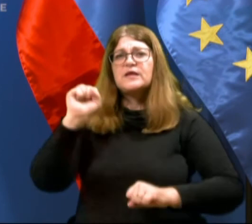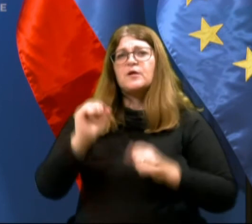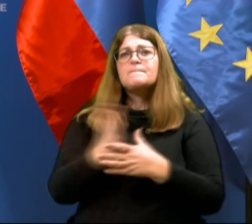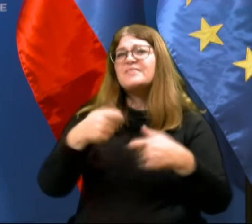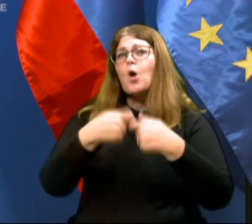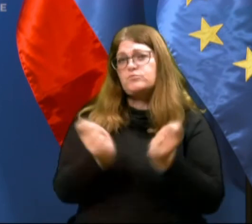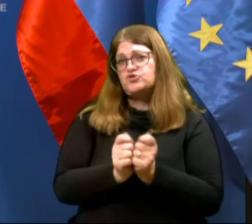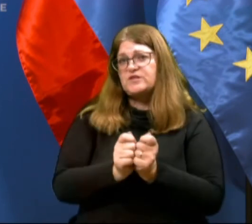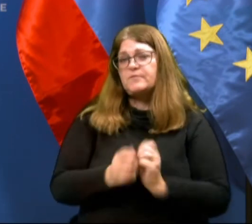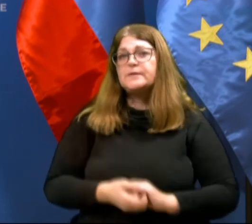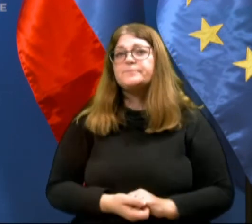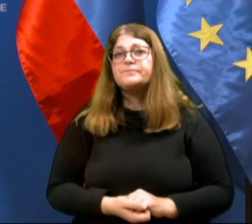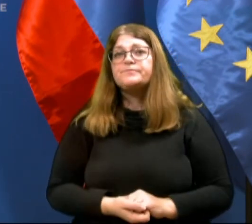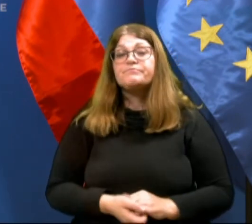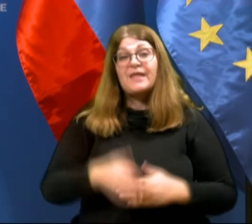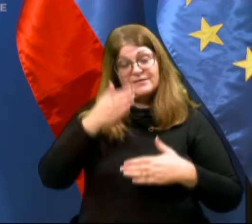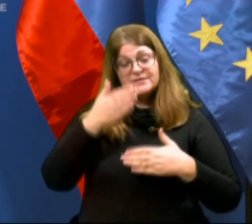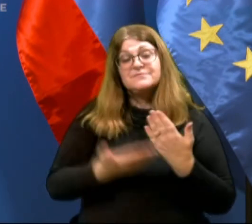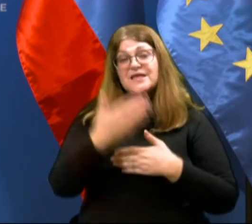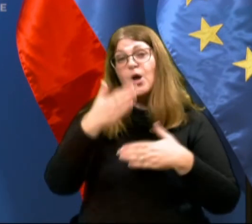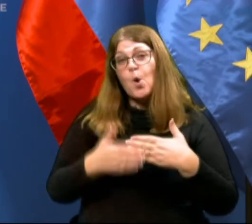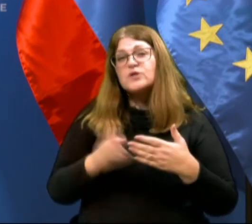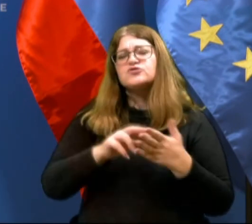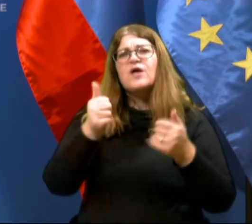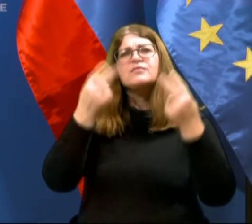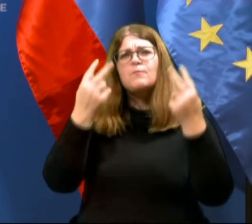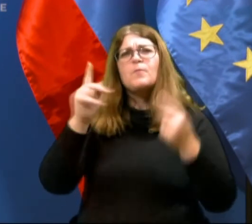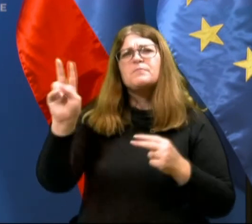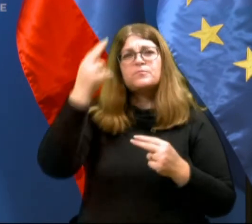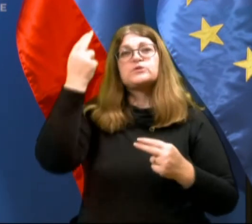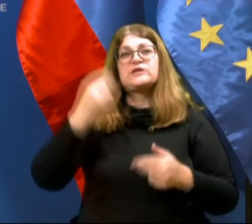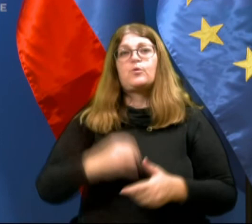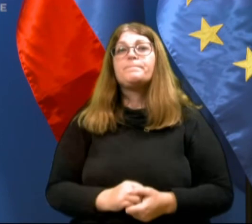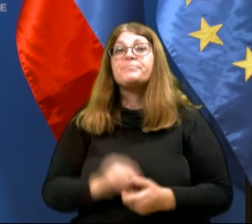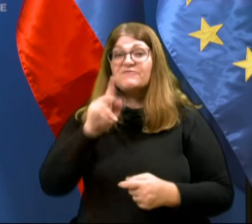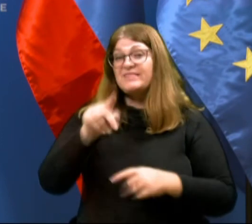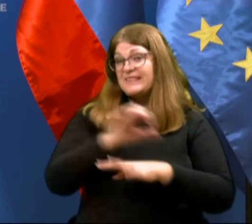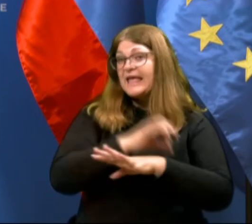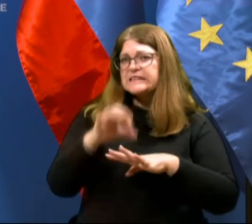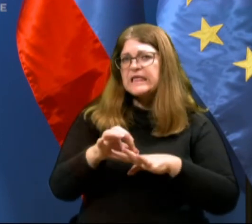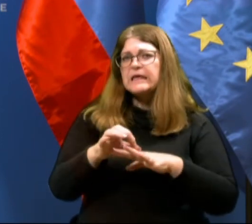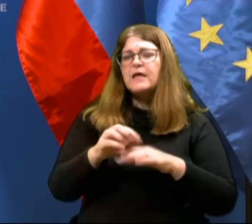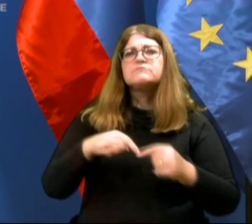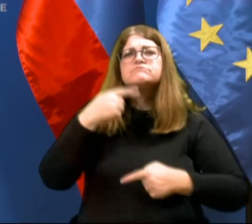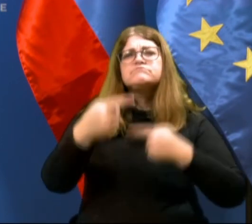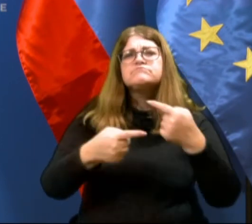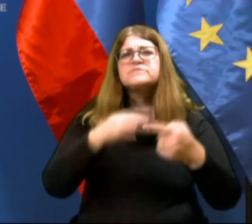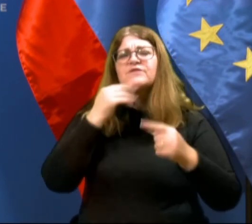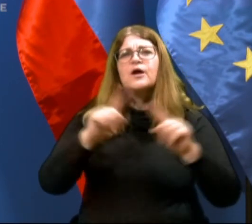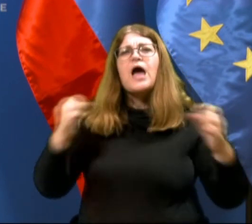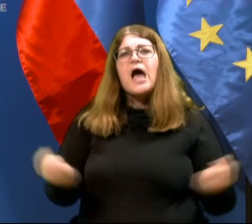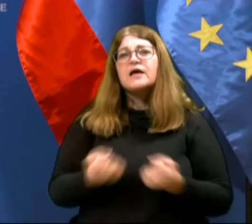med občinami. Za konec pa še en pomemben poziv. V teh dneh poteka vrsta različnih